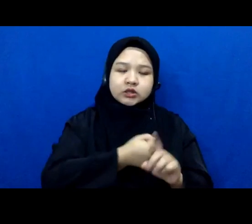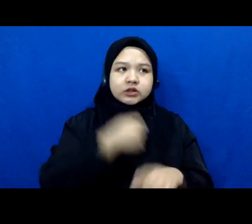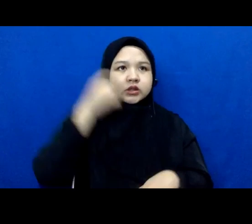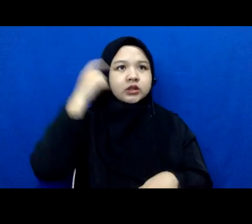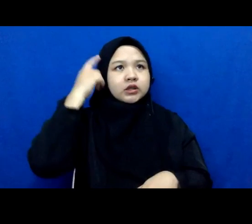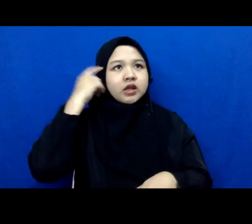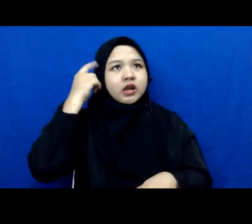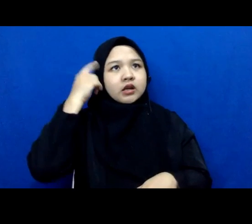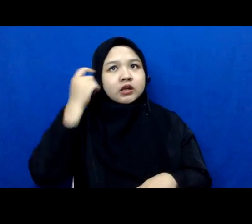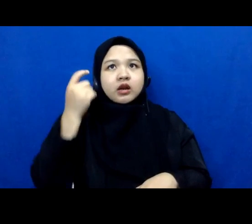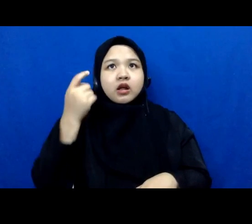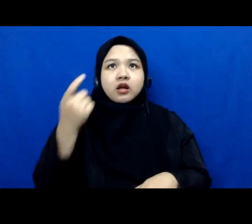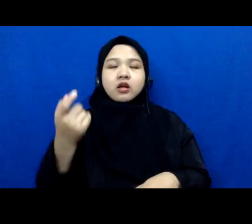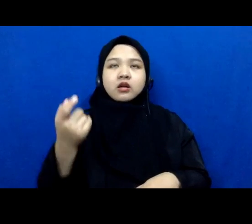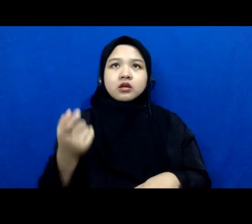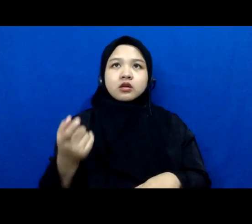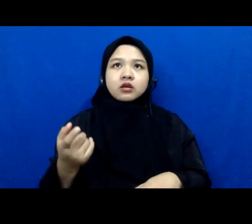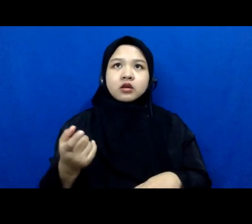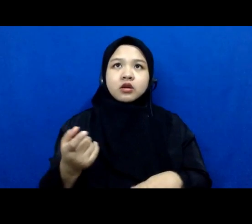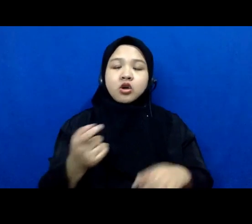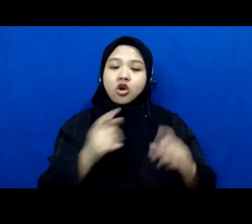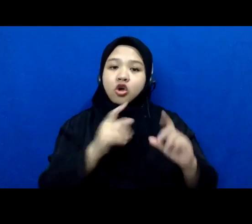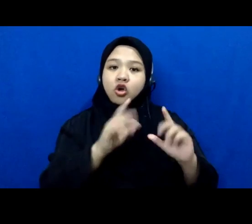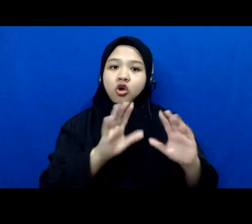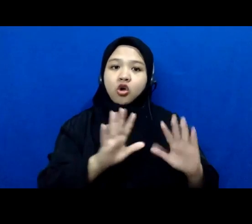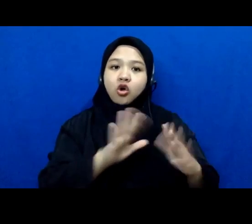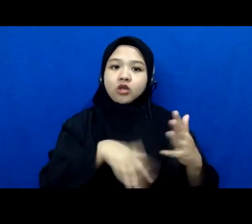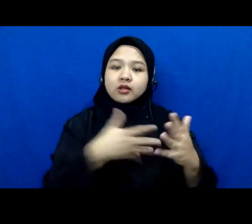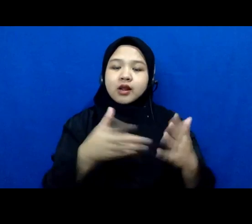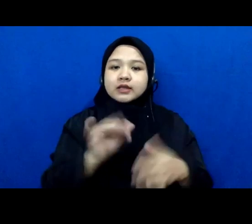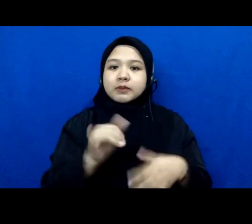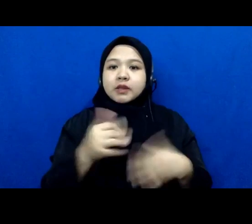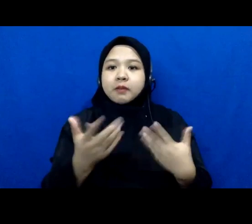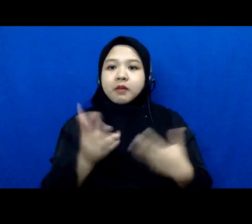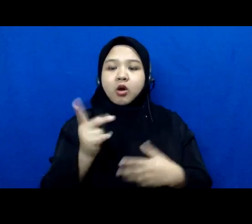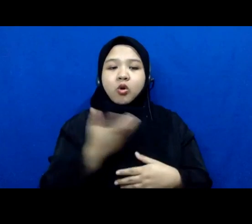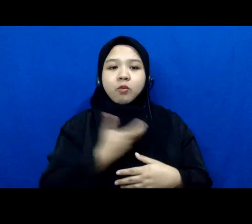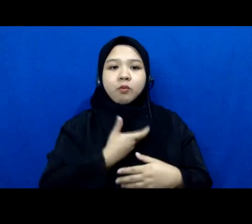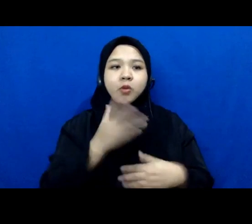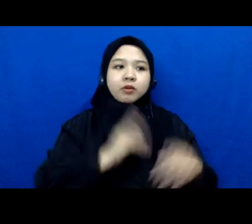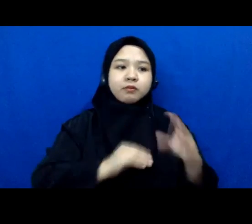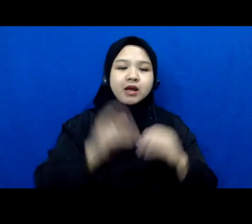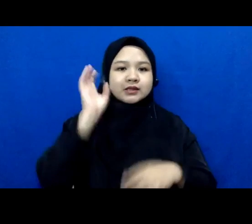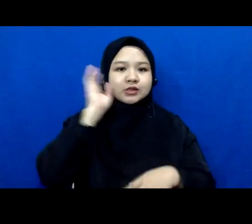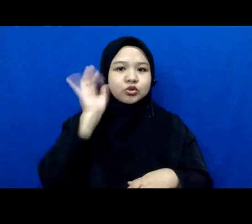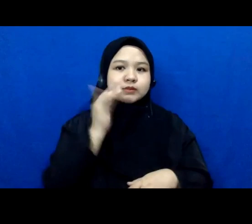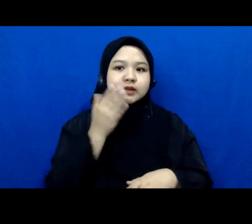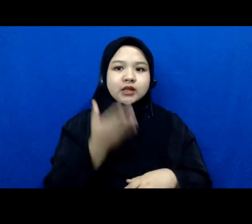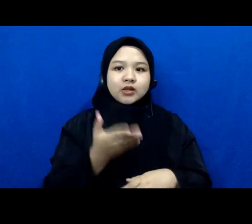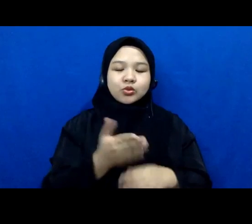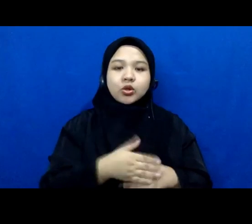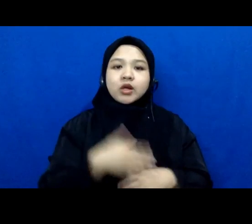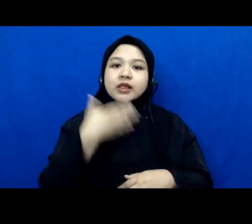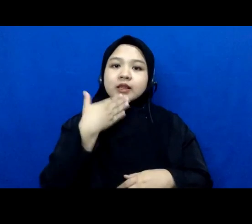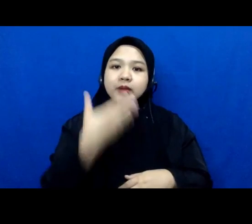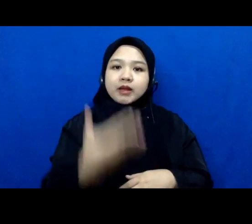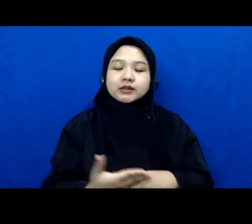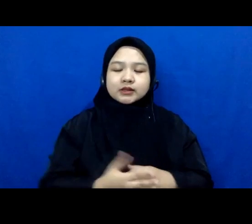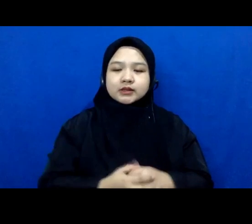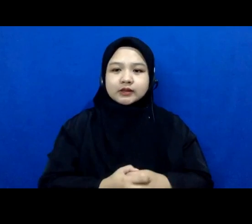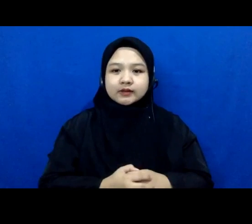outlet outlinenya seperti apa kalau kita mau mengangkat isu seperti itu Mbak terima kasih ya